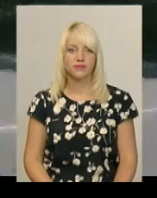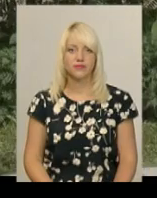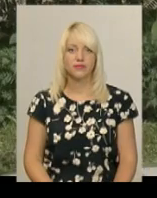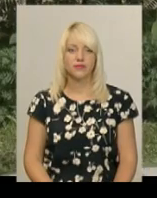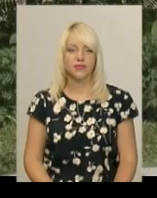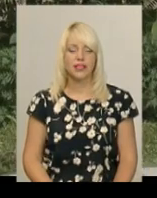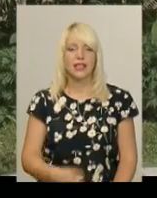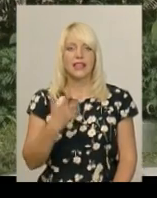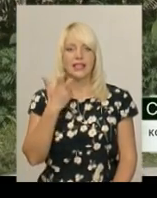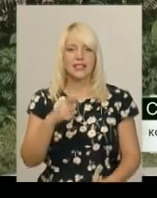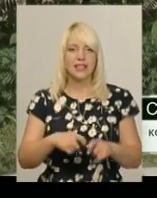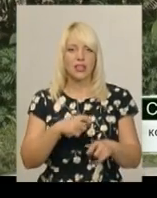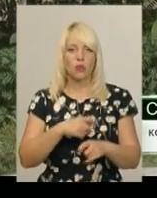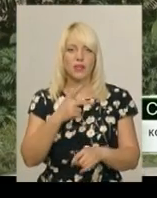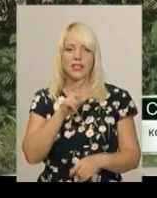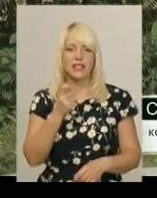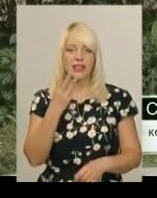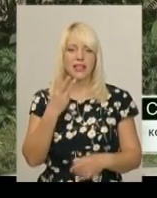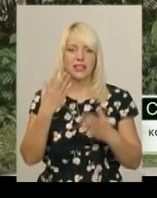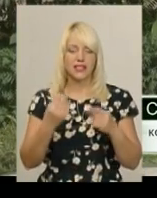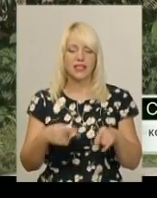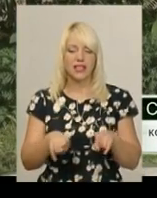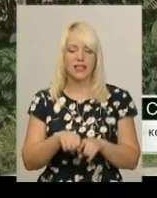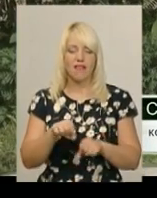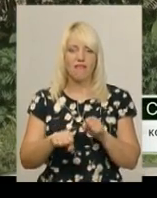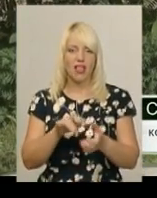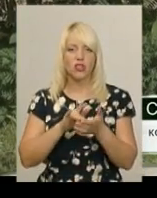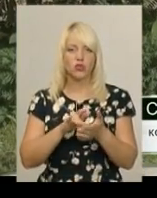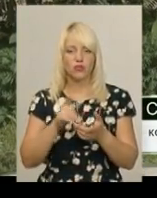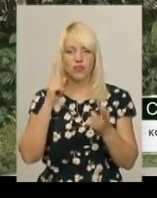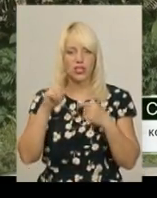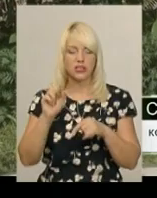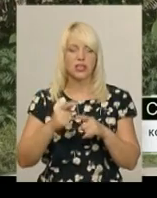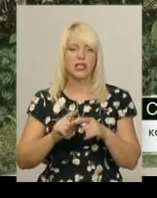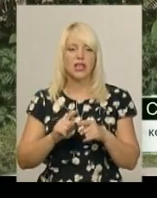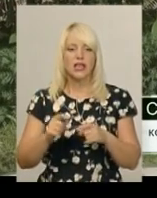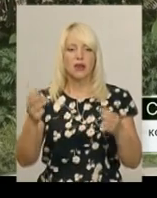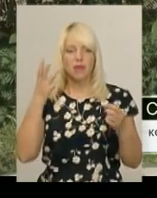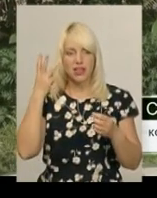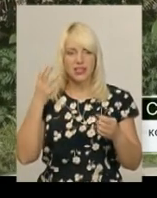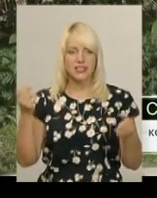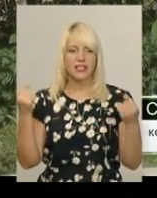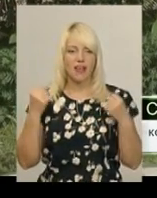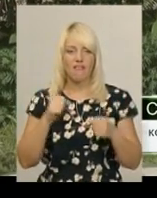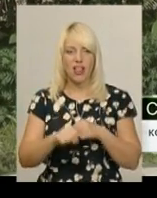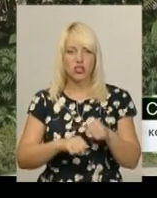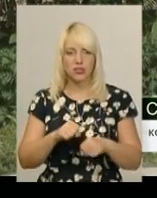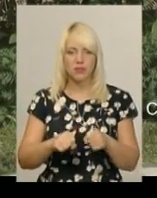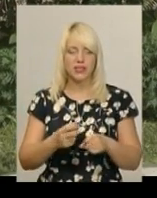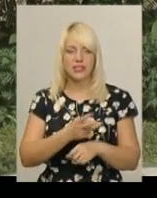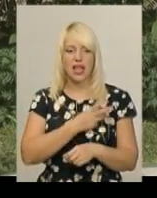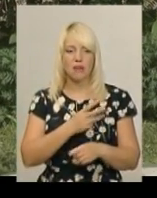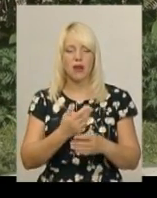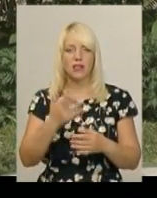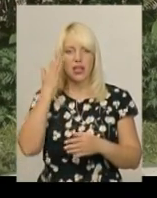300 кілометрів за три дні такий велотур вигадали і подолали хмельницькі велосипедисти-аматори. Вони мали на меті